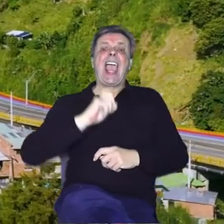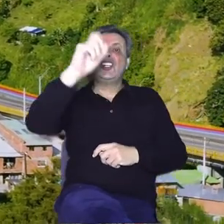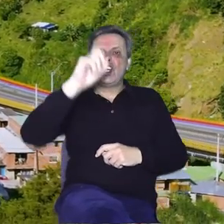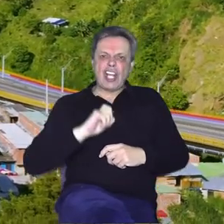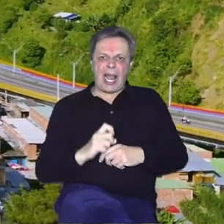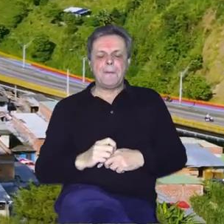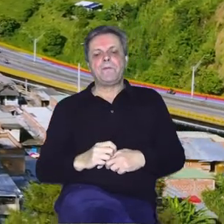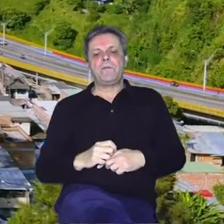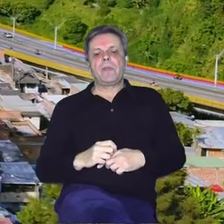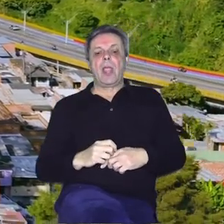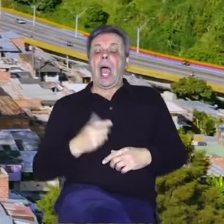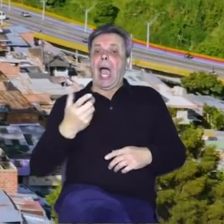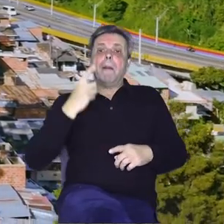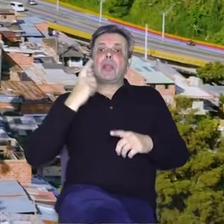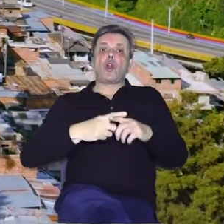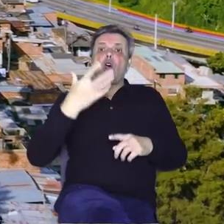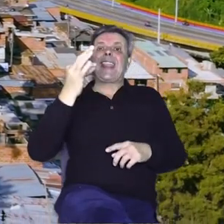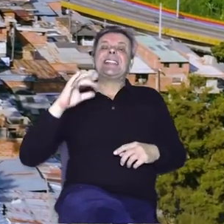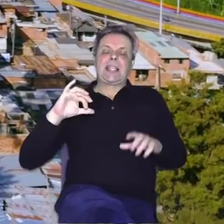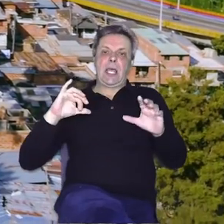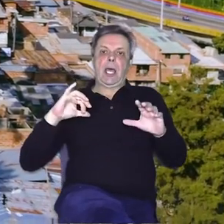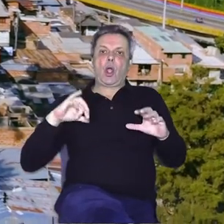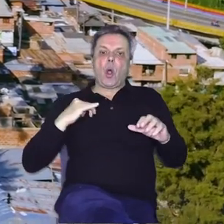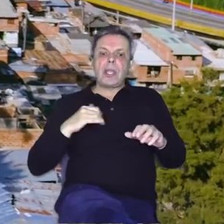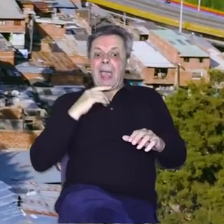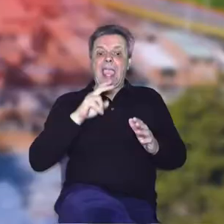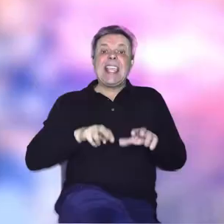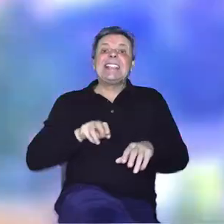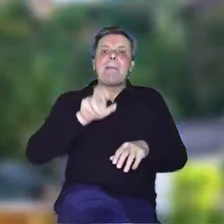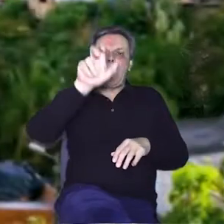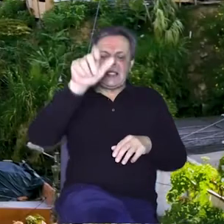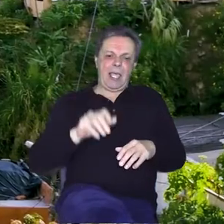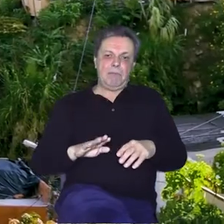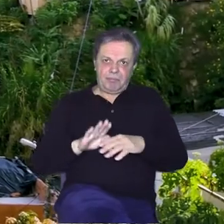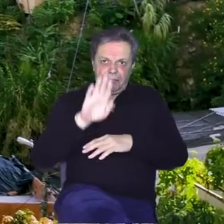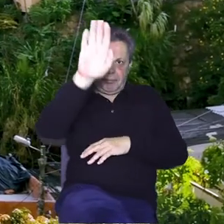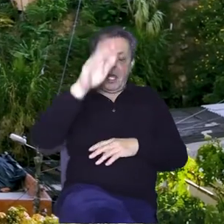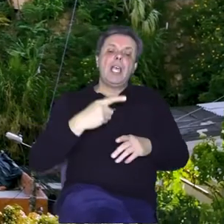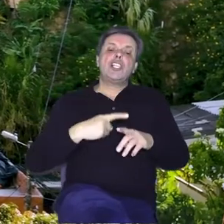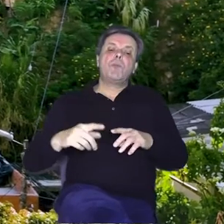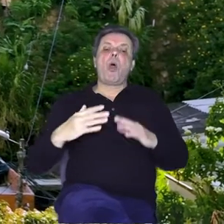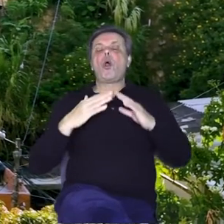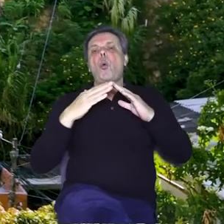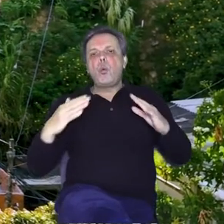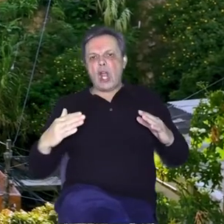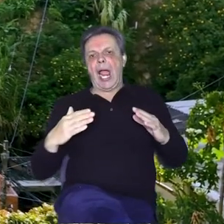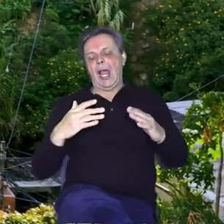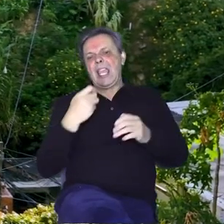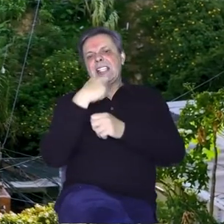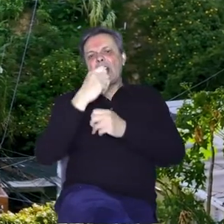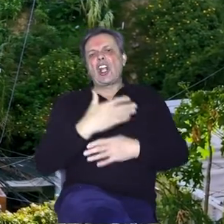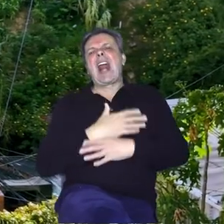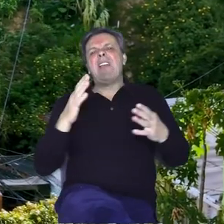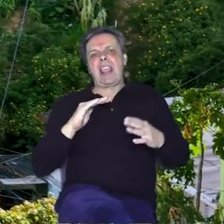žičera s među stanicama, a pred točno 10 godina i pokretne stepenice, zbog kuća izgrađenih na velikim strminama.